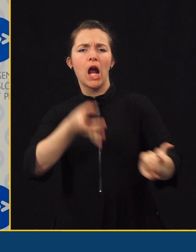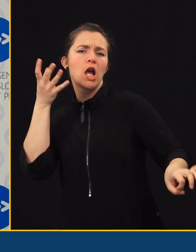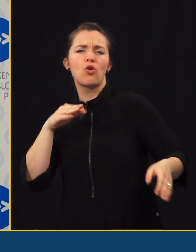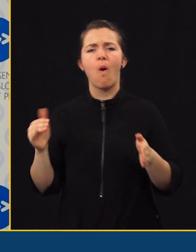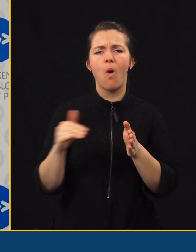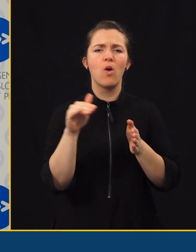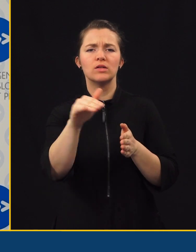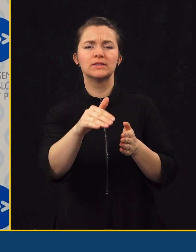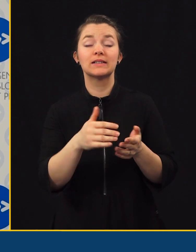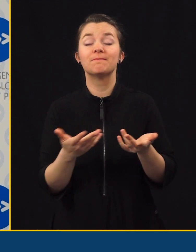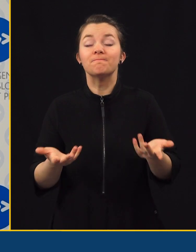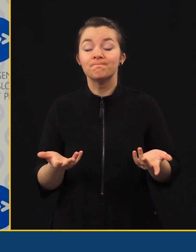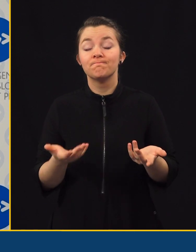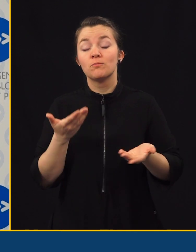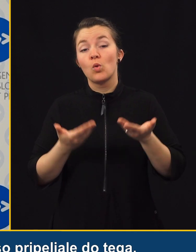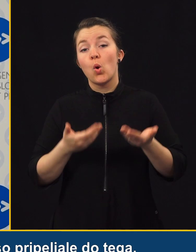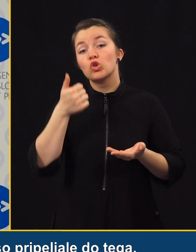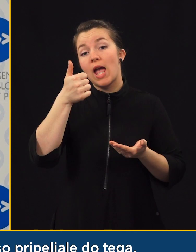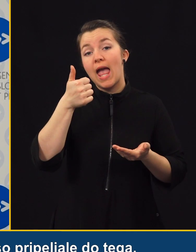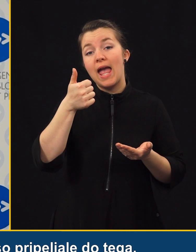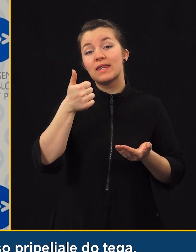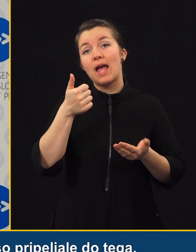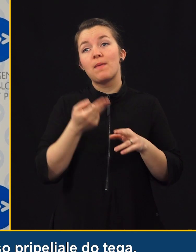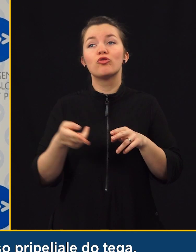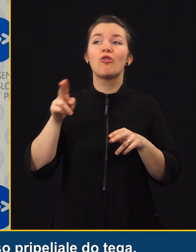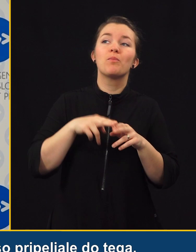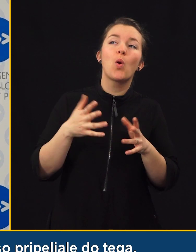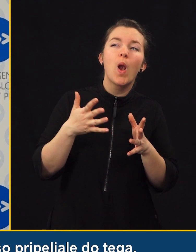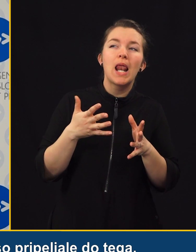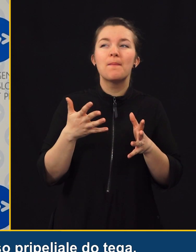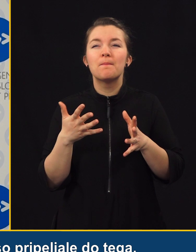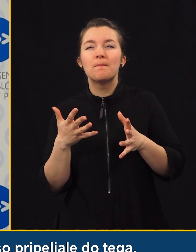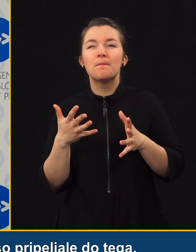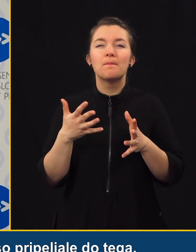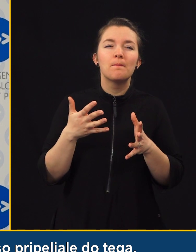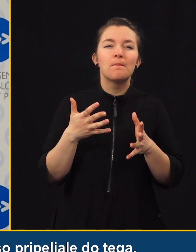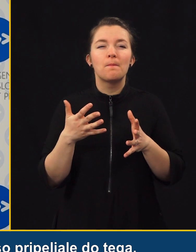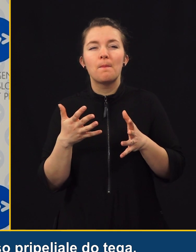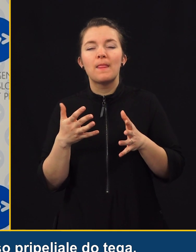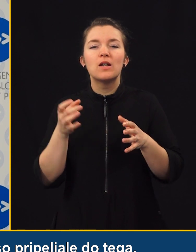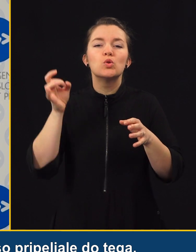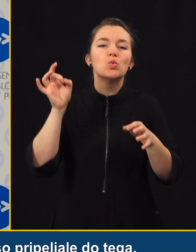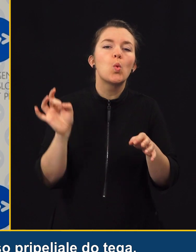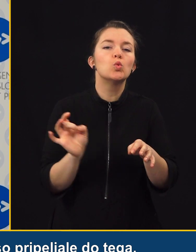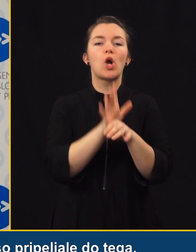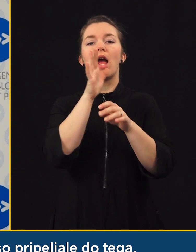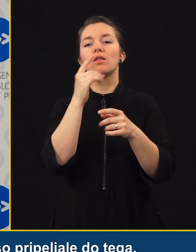hitrosti in mogoče ena pa še tako bolj nekih spletnih okoliščin, ki so pripeljale